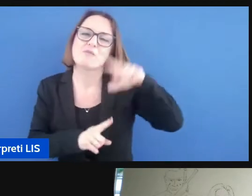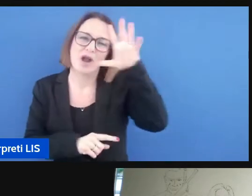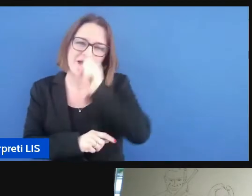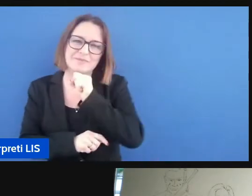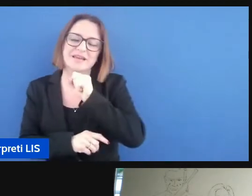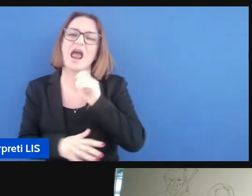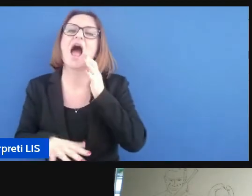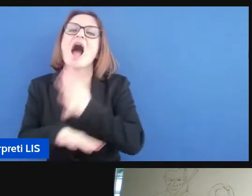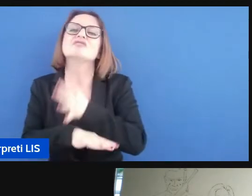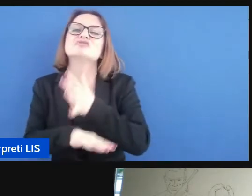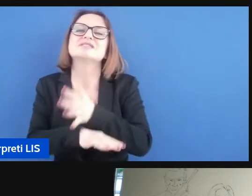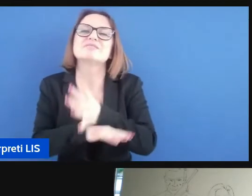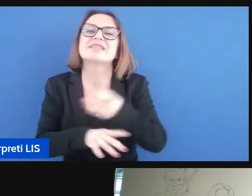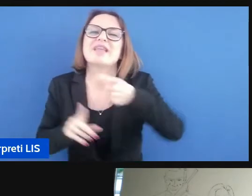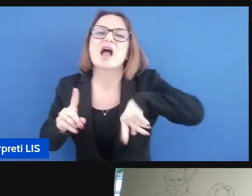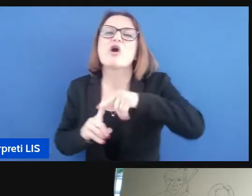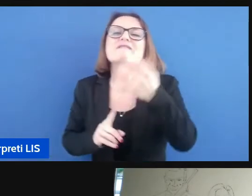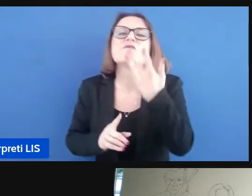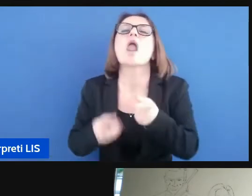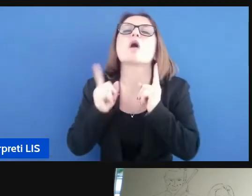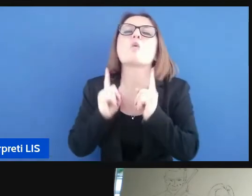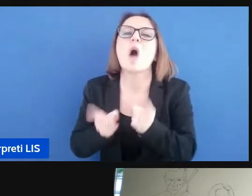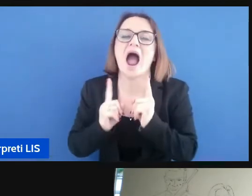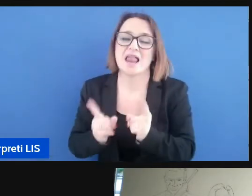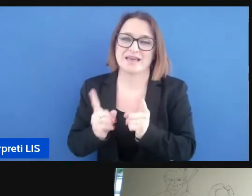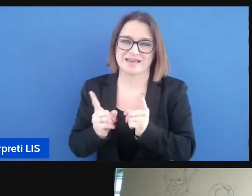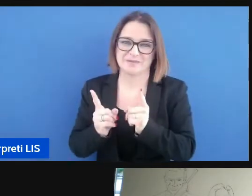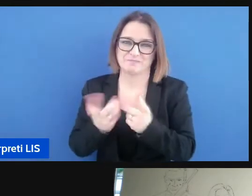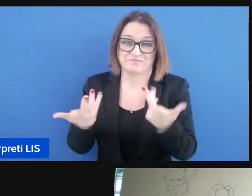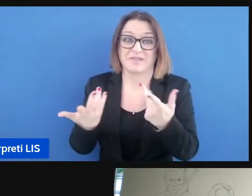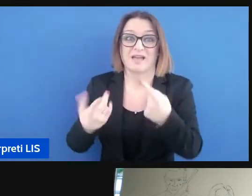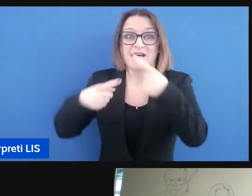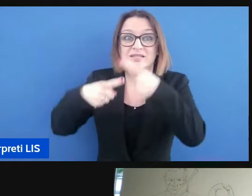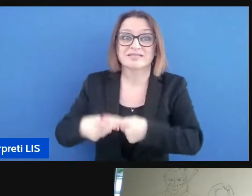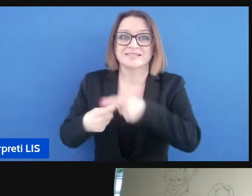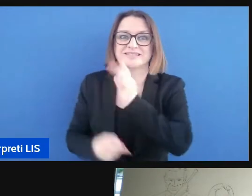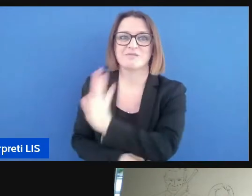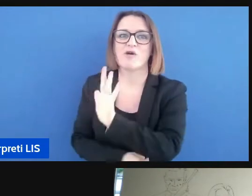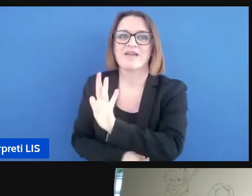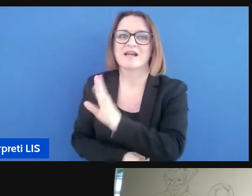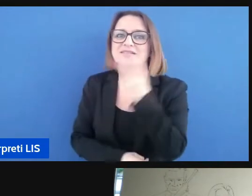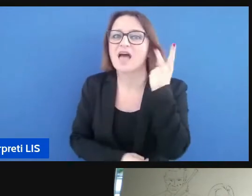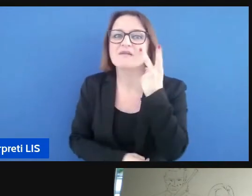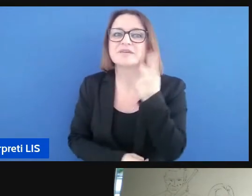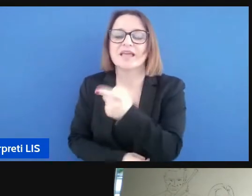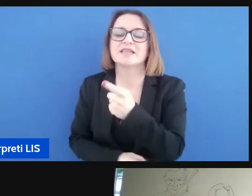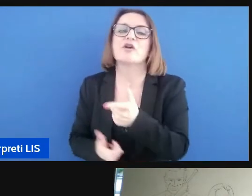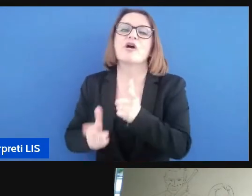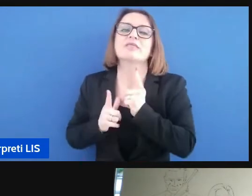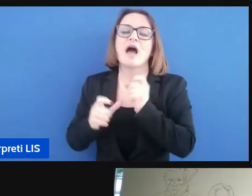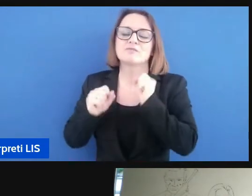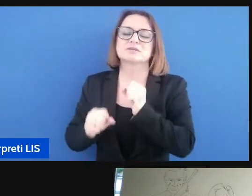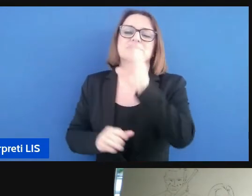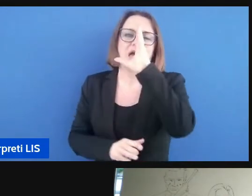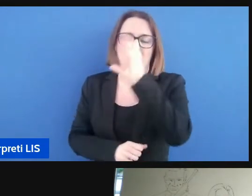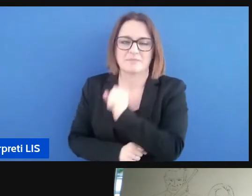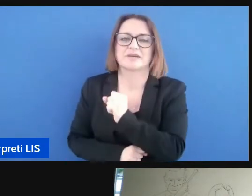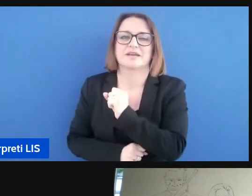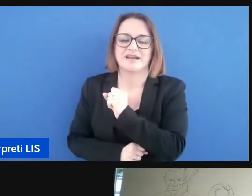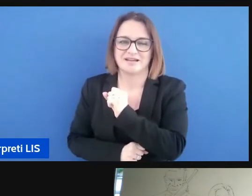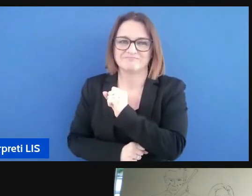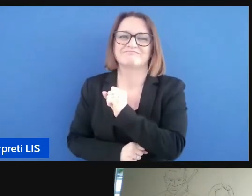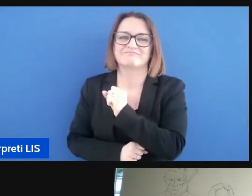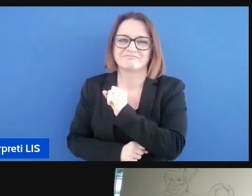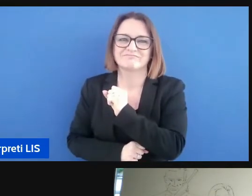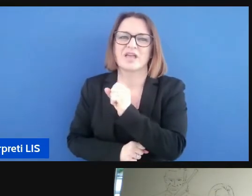vogliamo e la testimonianza di Emilio Insolera ci permette di capire che tipo di